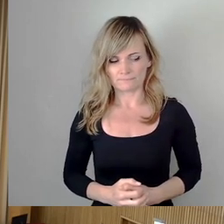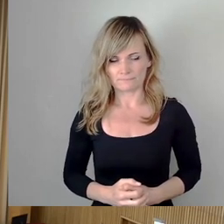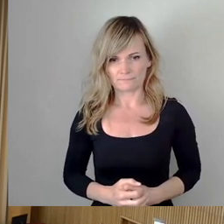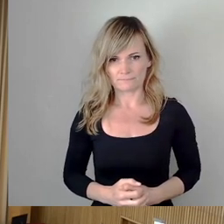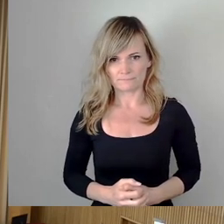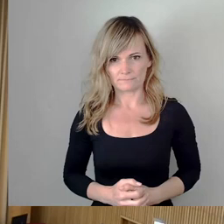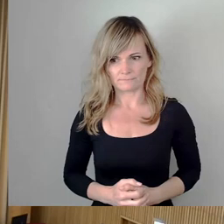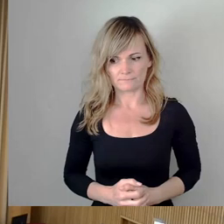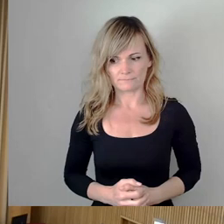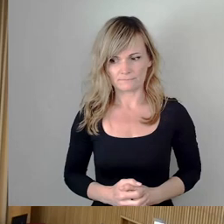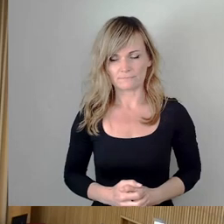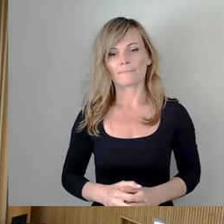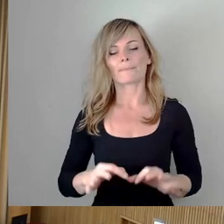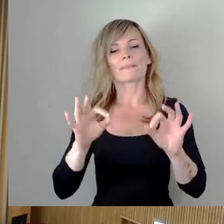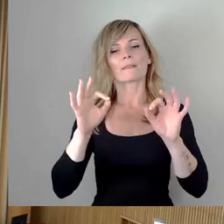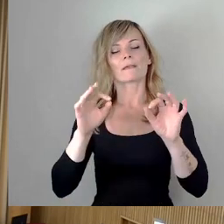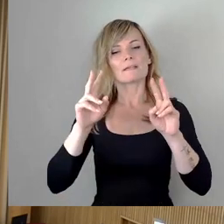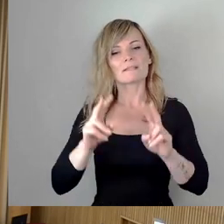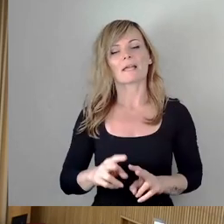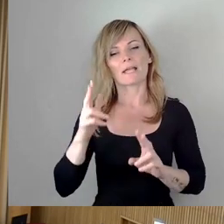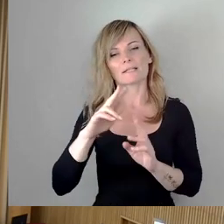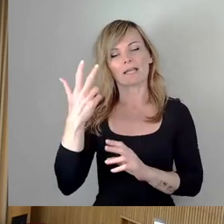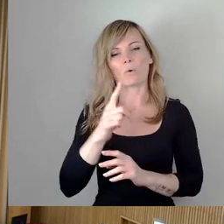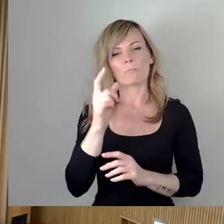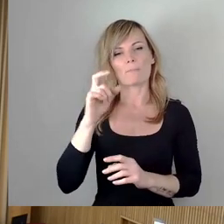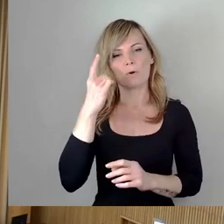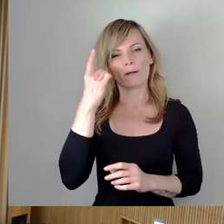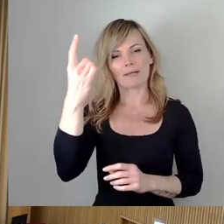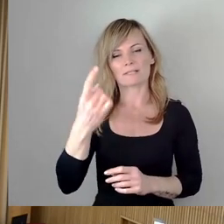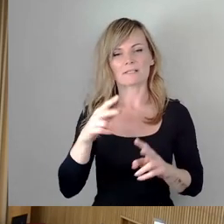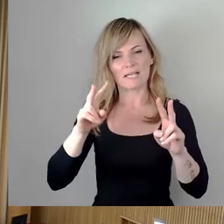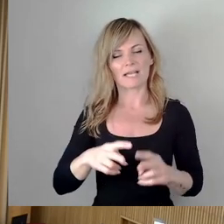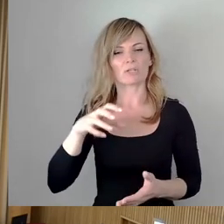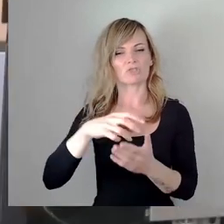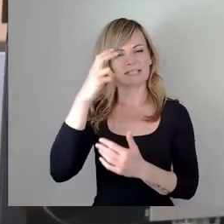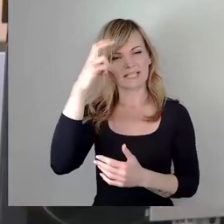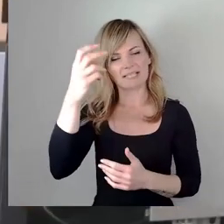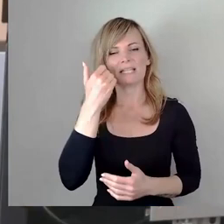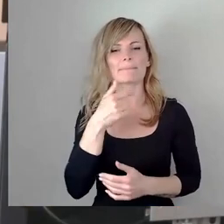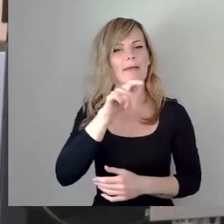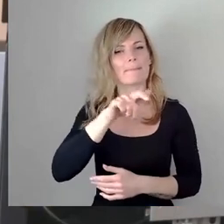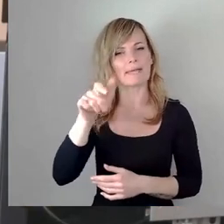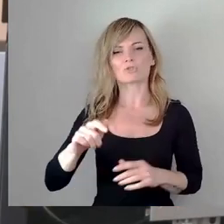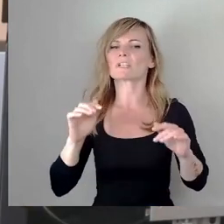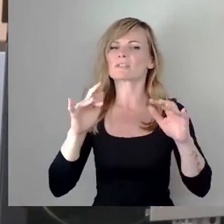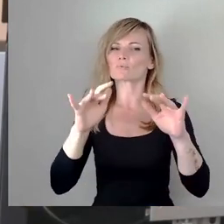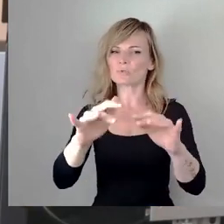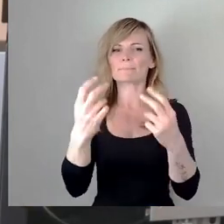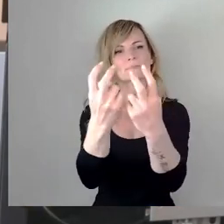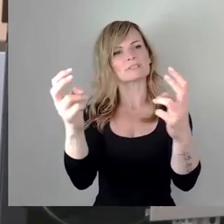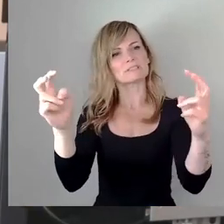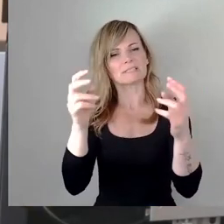Sehr geehrter Herr Oberbürgermeister, sehr geehrte Stadtränen, Stadträte, liebe Menschen im Stream und auf der Tribüne. Zuerst möchte ich mich meiner